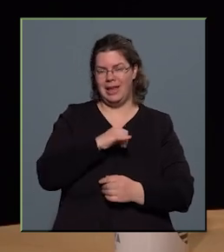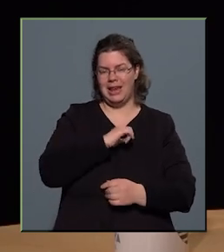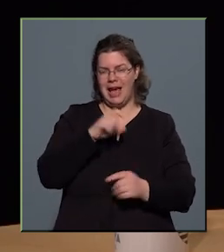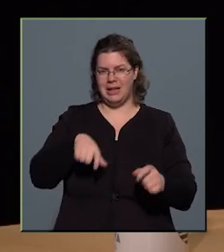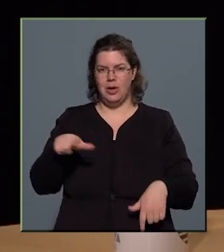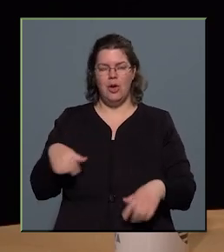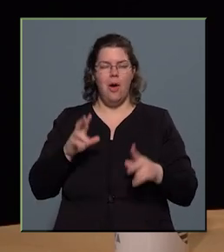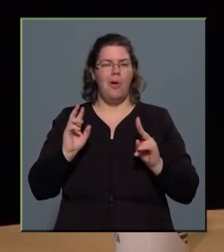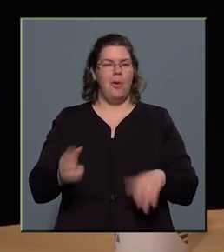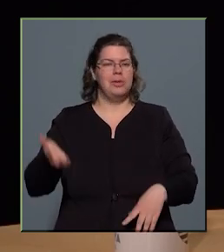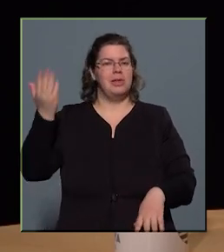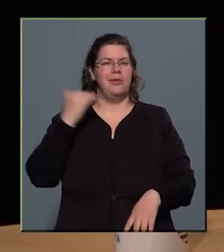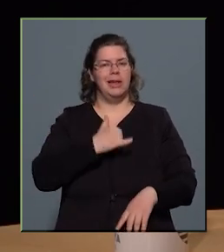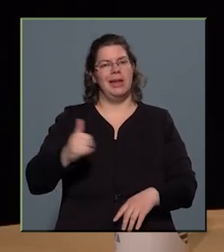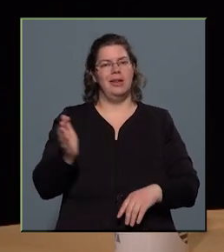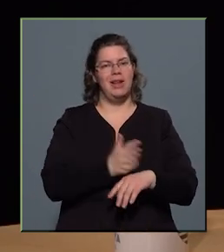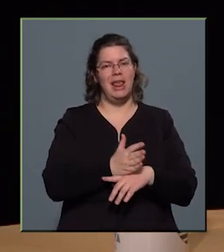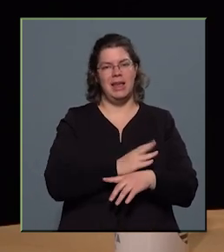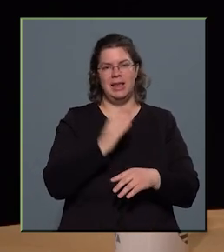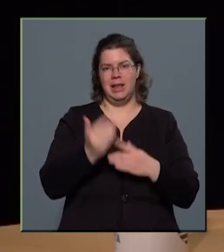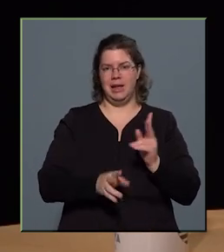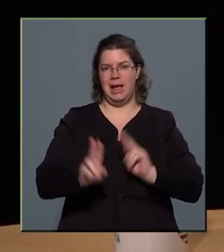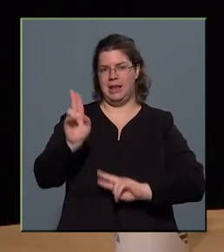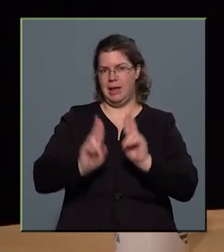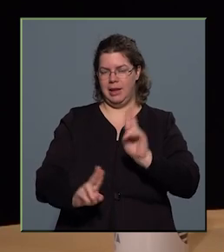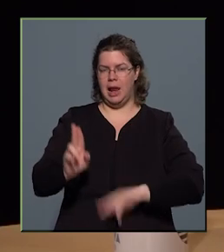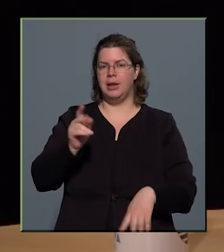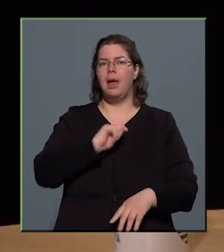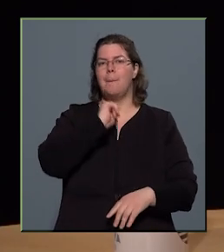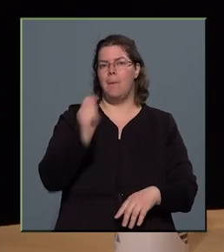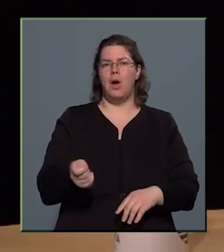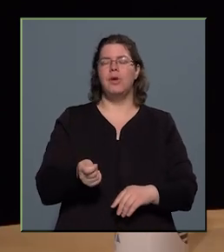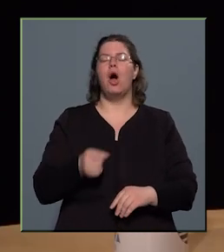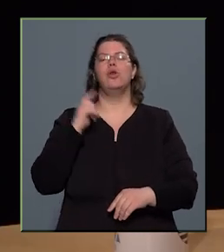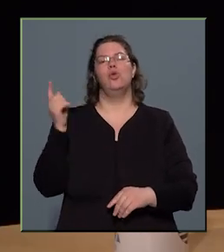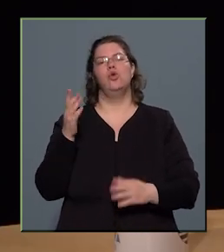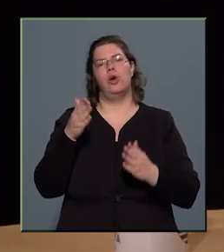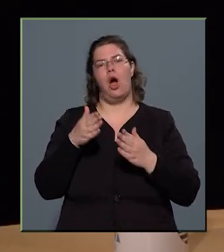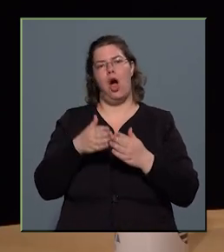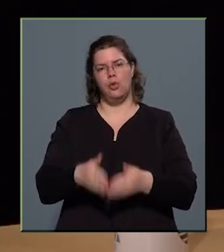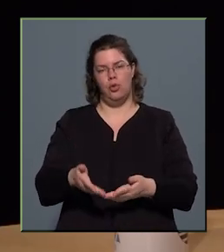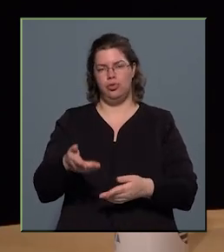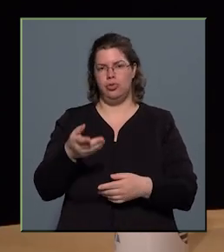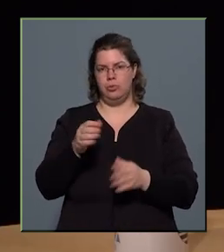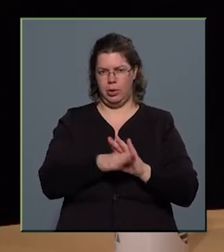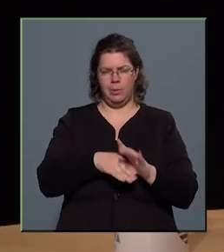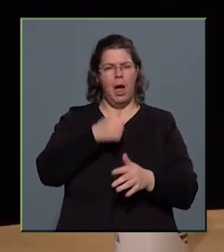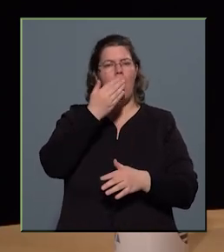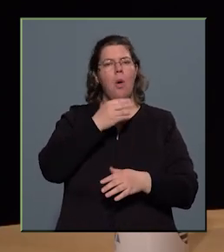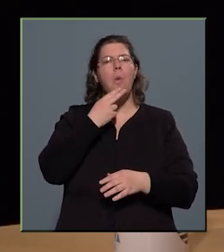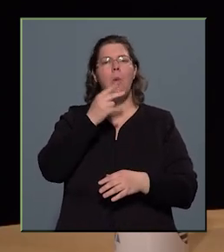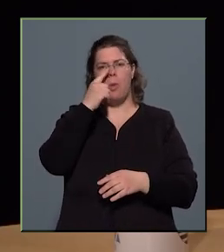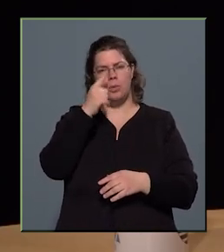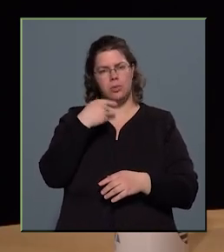hogy tavaly éve elejéig lehetett jelentkezni a magyar űrhajós programra, a UNOR programra, aminek a